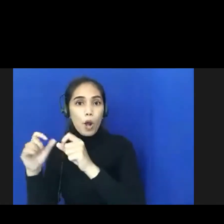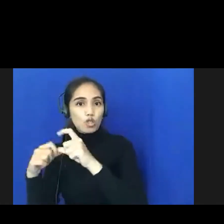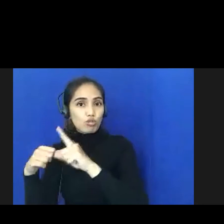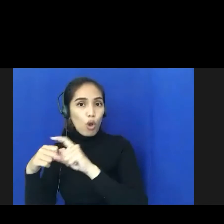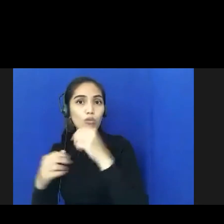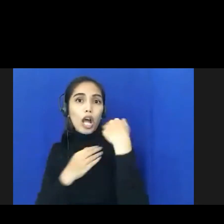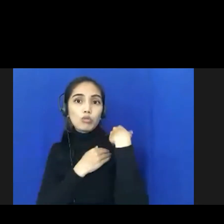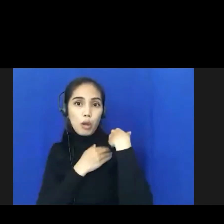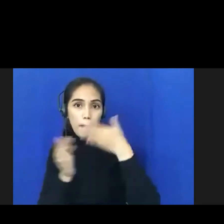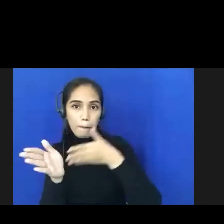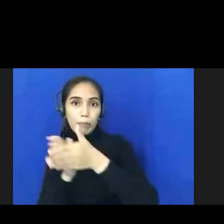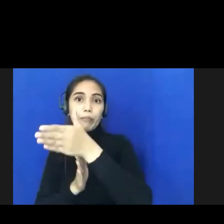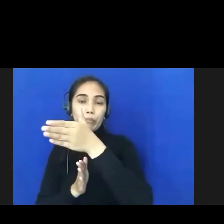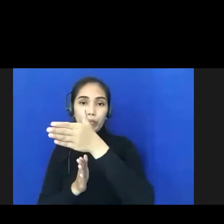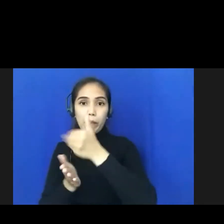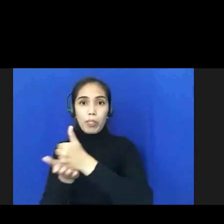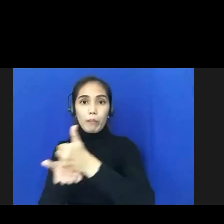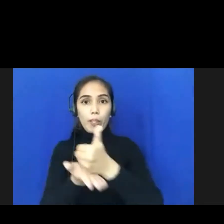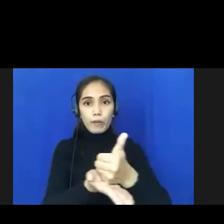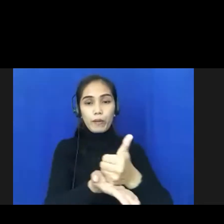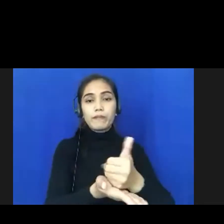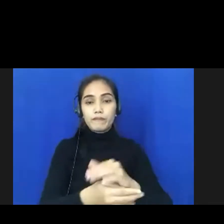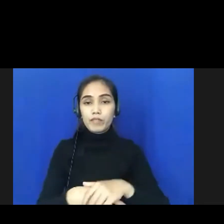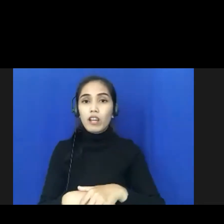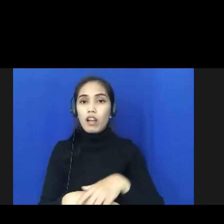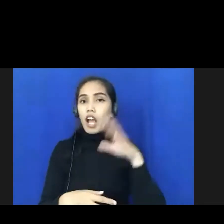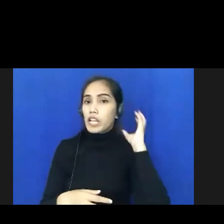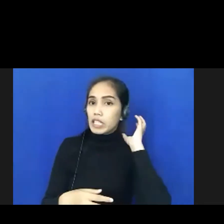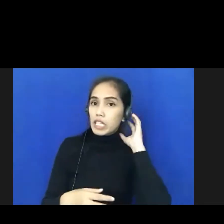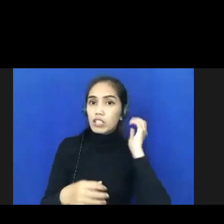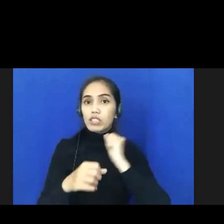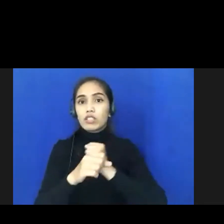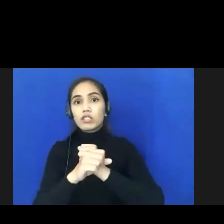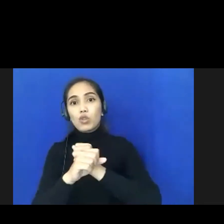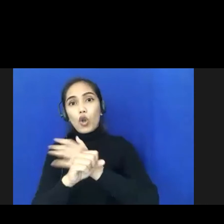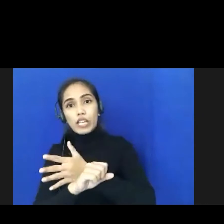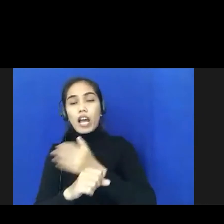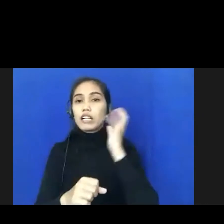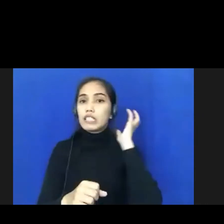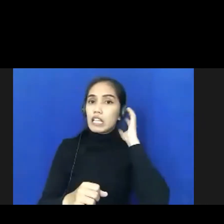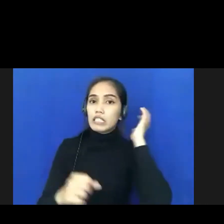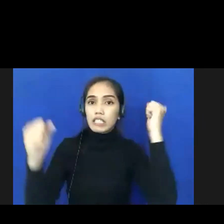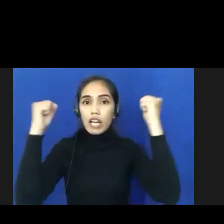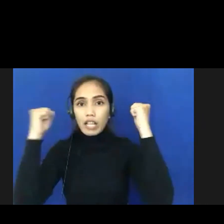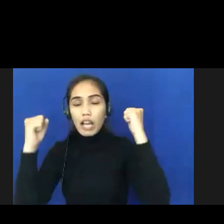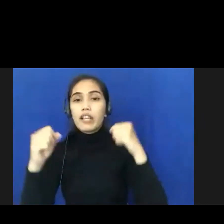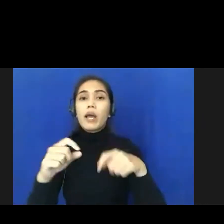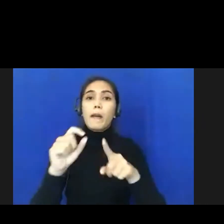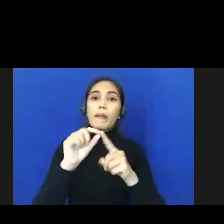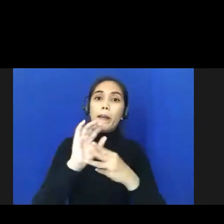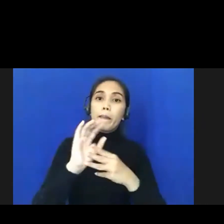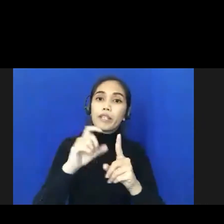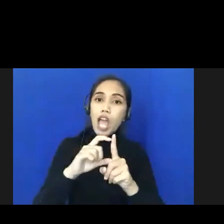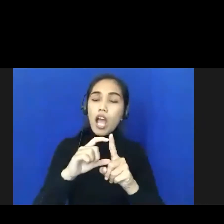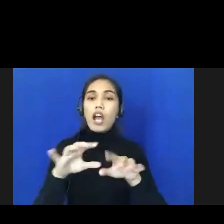Dinas Kesehatan, Dinas Sosial, Dinas PMD, kemudian dari